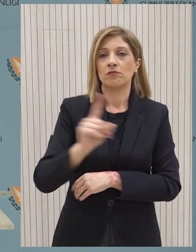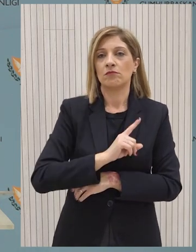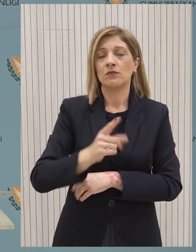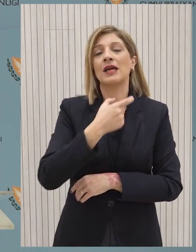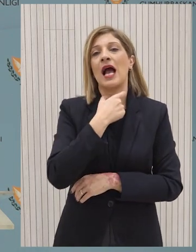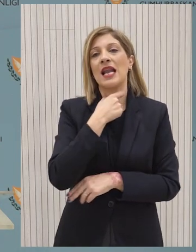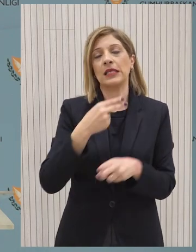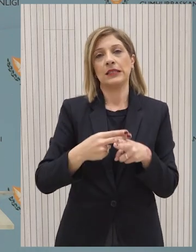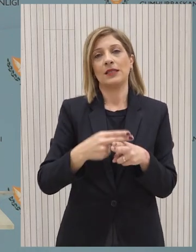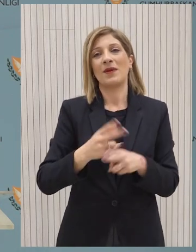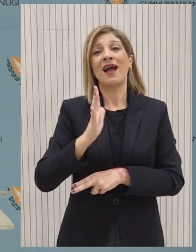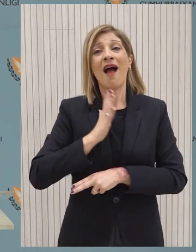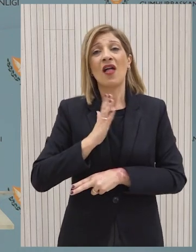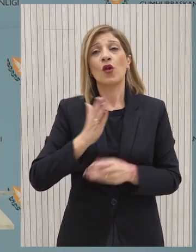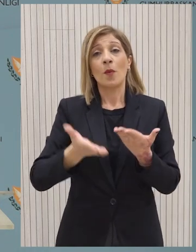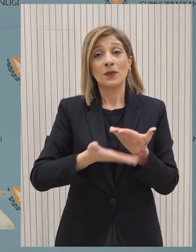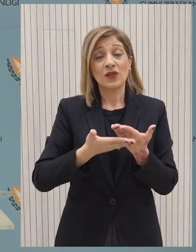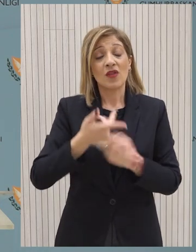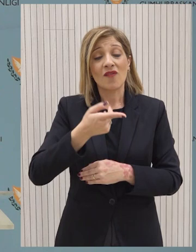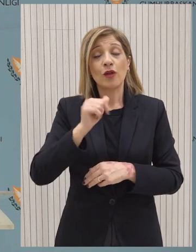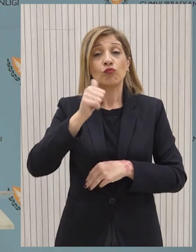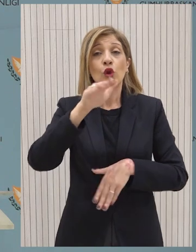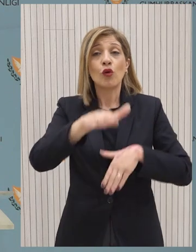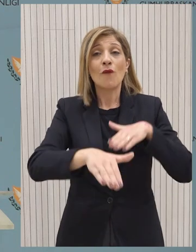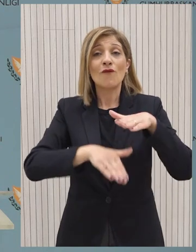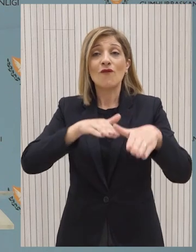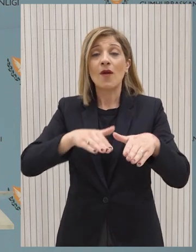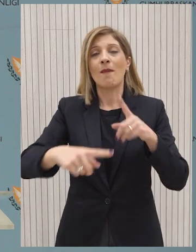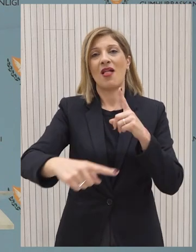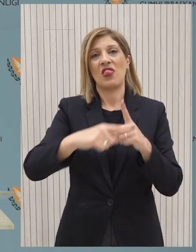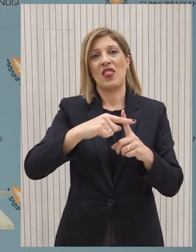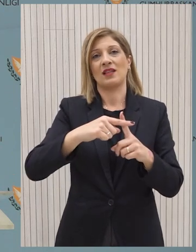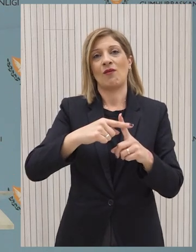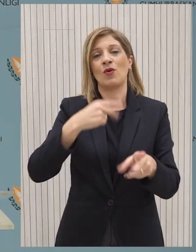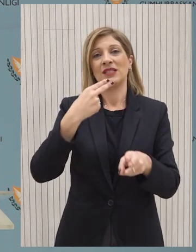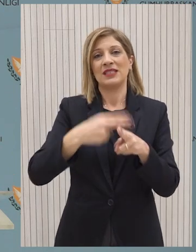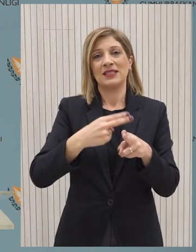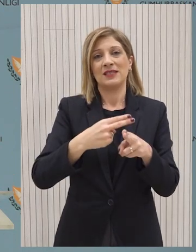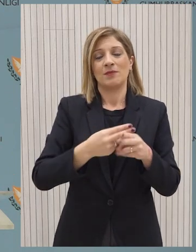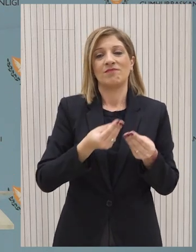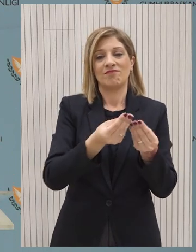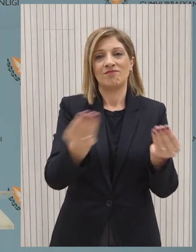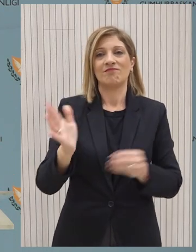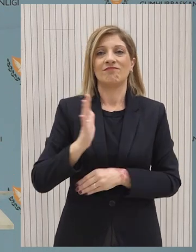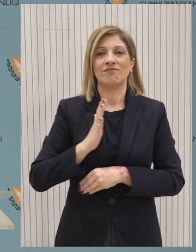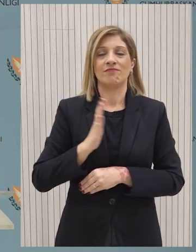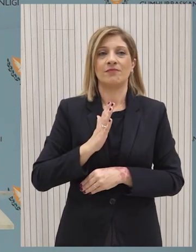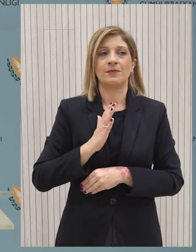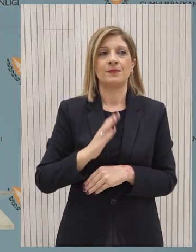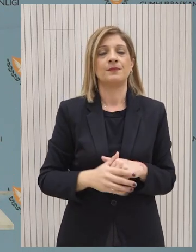ανθρωπιστική βοήθεια. Και αυτό θα είναι ένα πρώτο πολύ σημαντικό βήμα που θα στέλνει κάποια πολύ αν θέλετε ουσιαστικά πολιτικά μηνύματα.